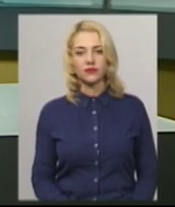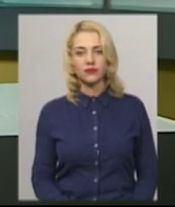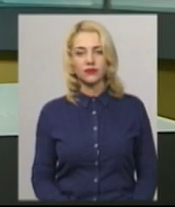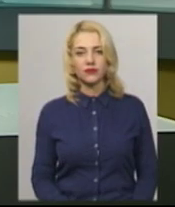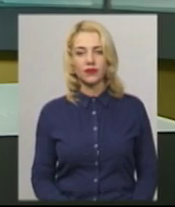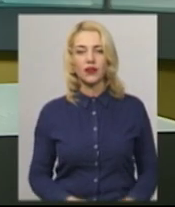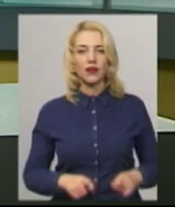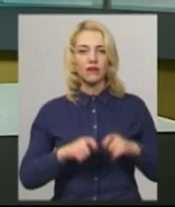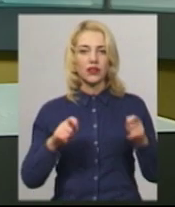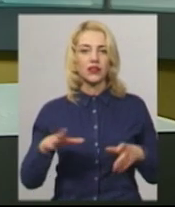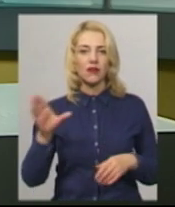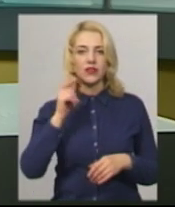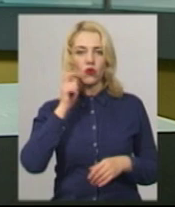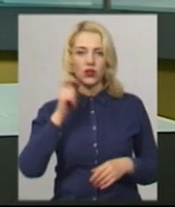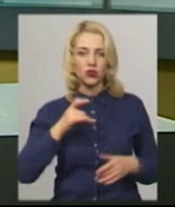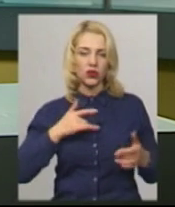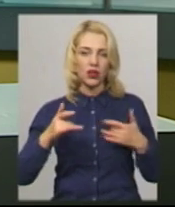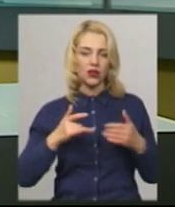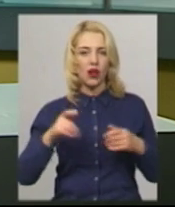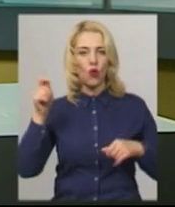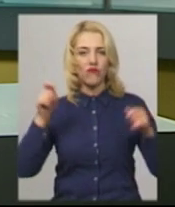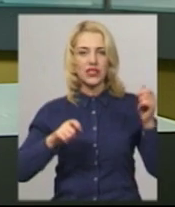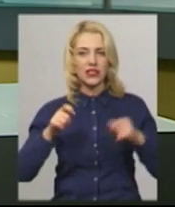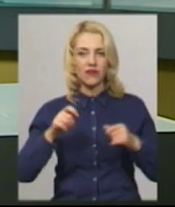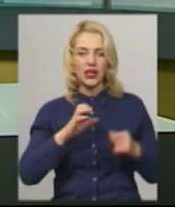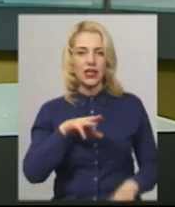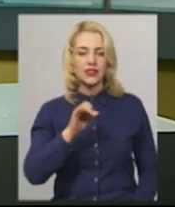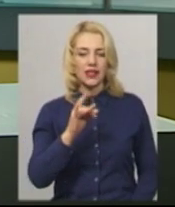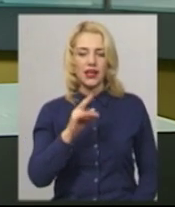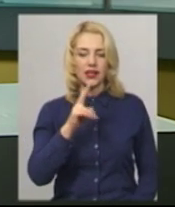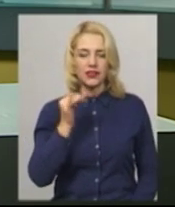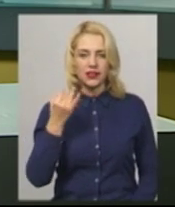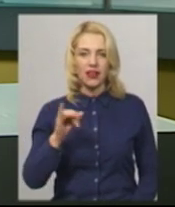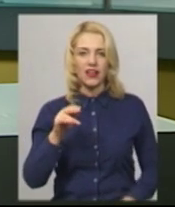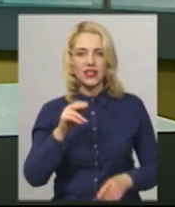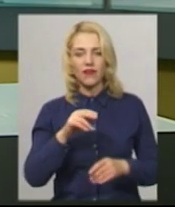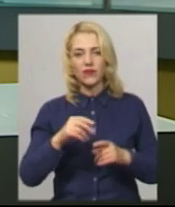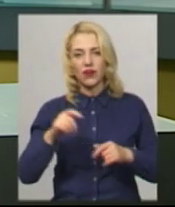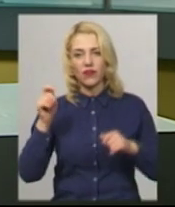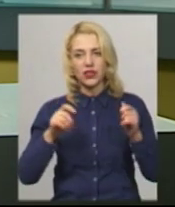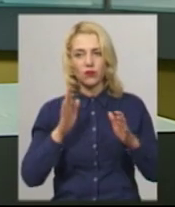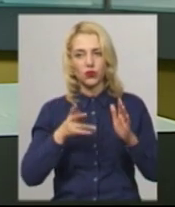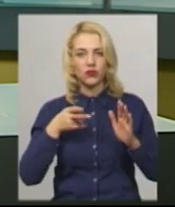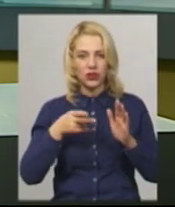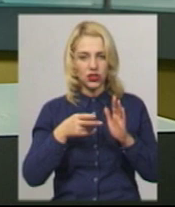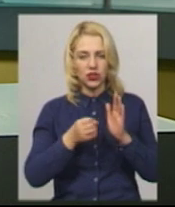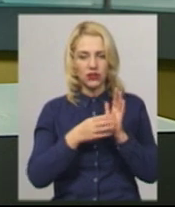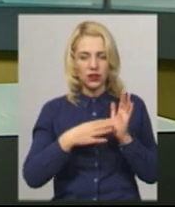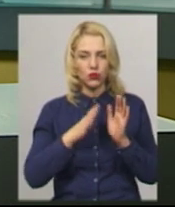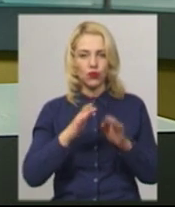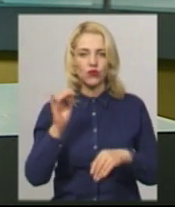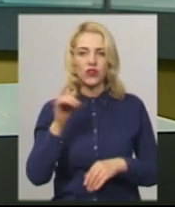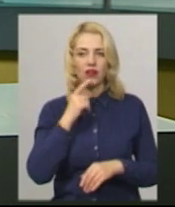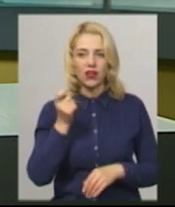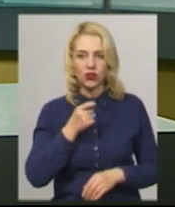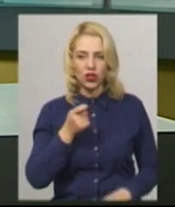Відкриття Всеукраїнського театрального фестивалю «Старіцький СІА ЧФС-2019» відбудеться у неділю 13 жовтня в